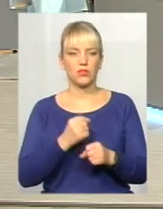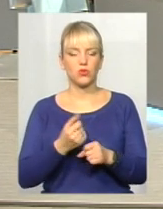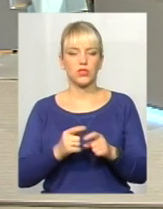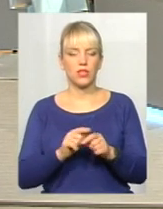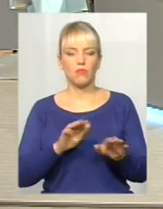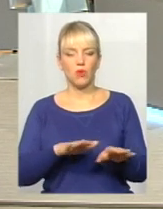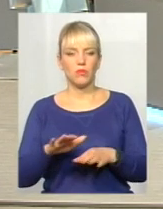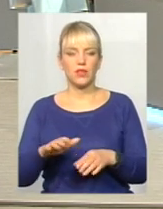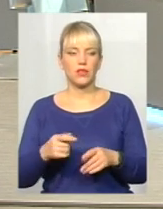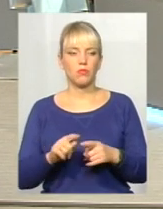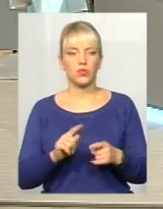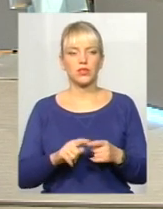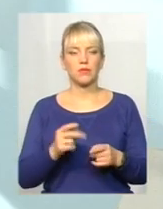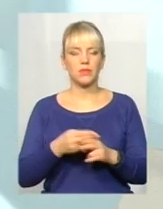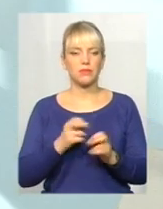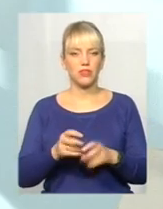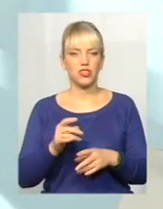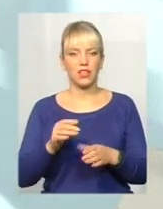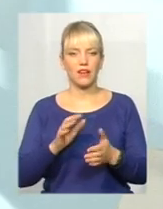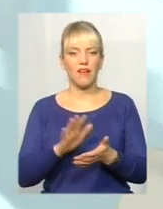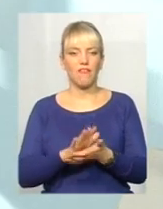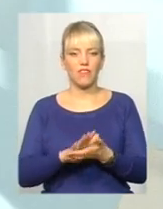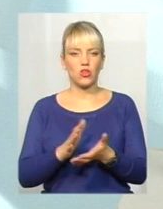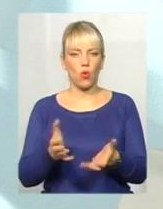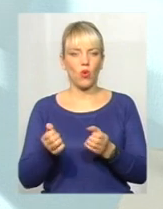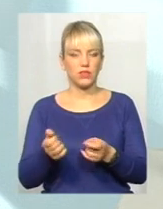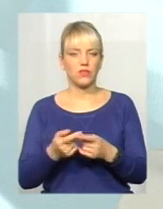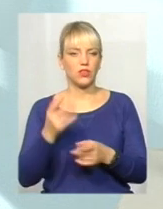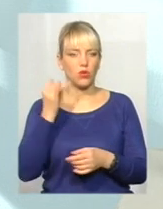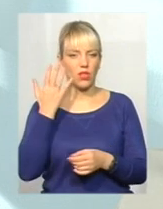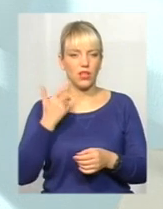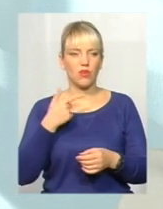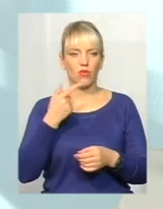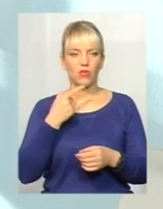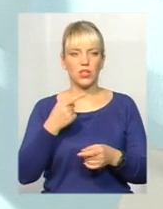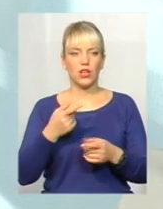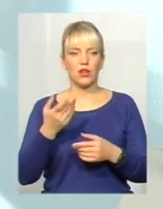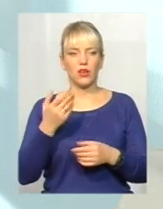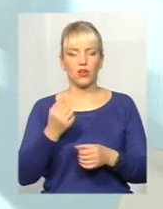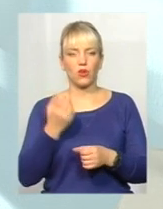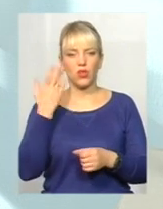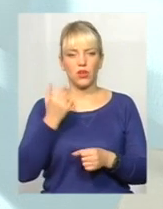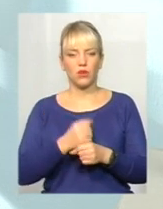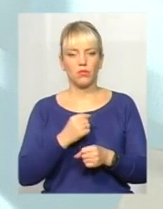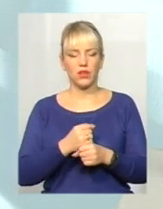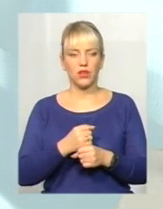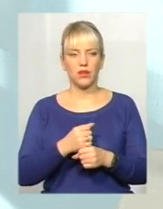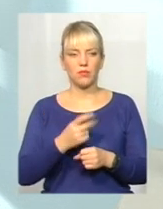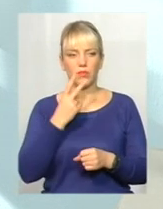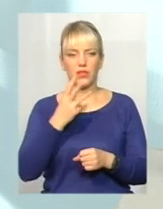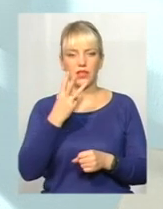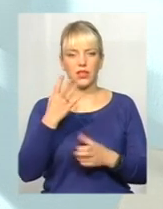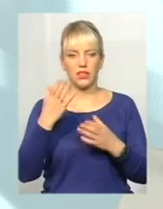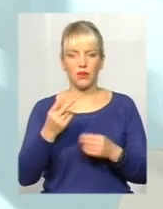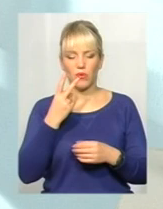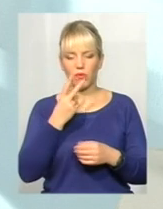пункти небезпечних відходів. Наразі хочу сказати, що коли робили морфологію, за три дні побачили дві батарейки